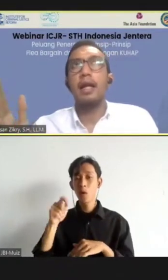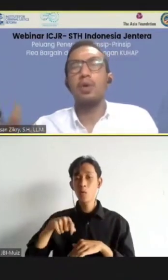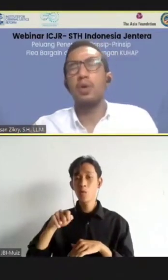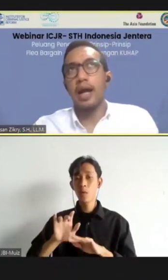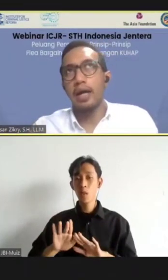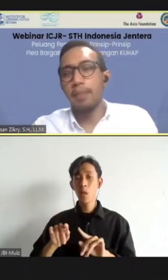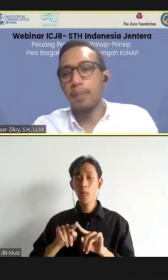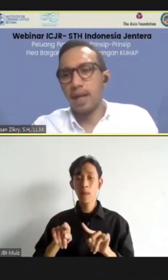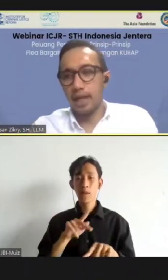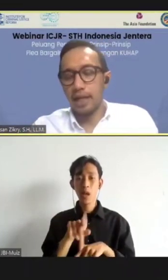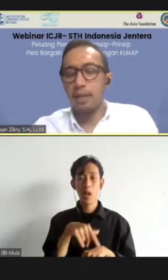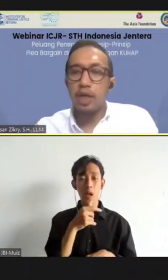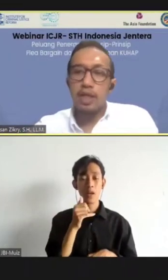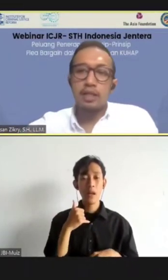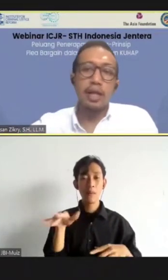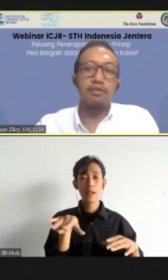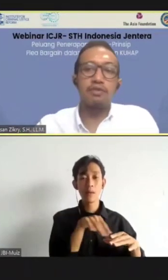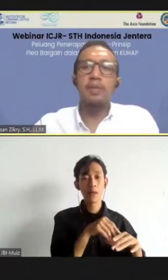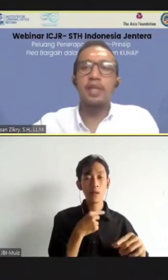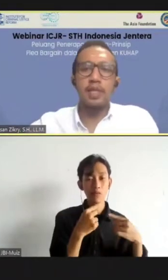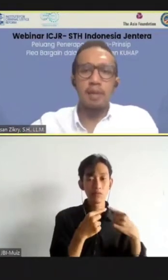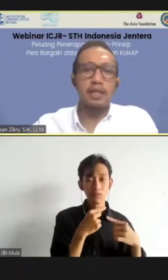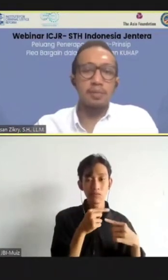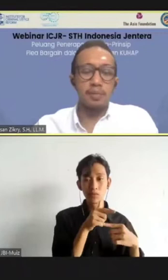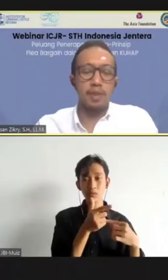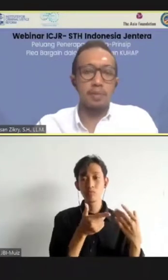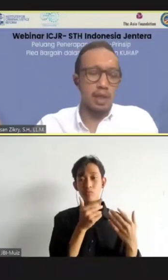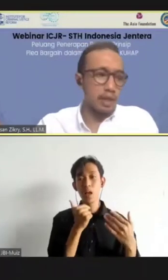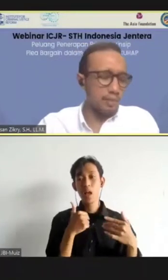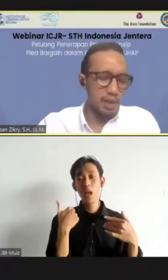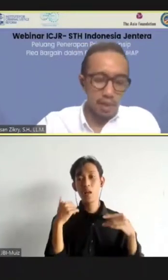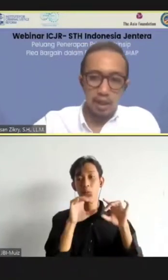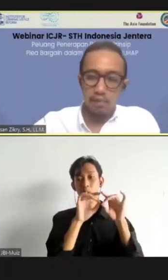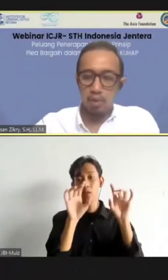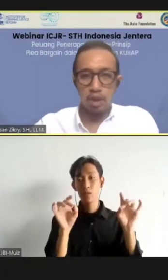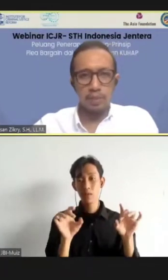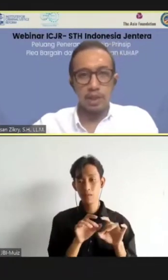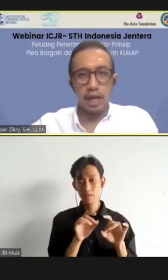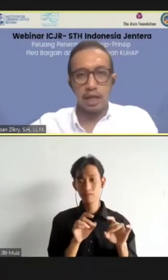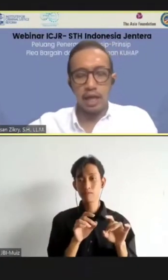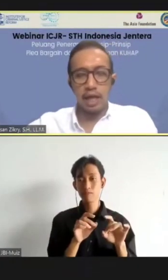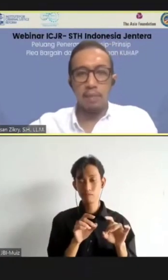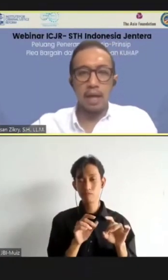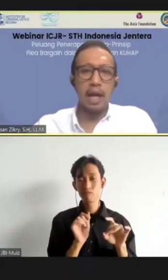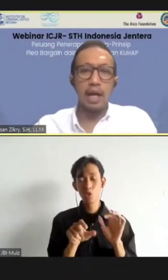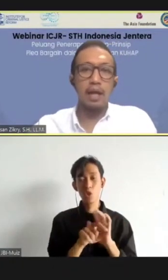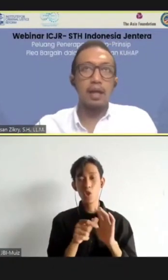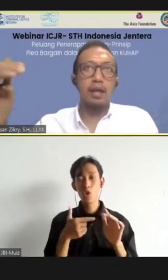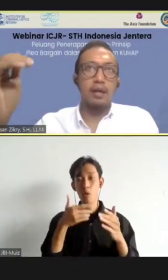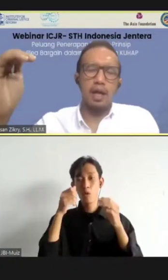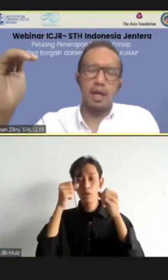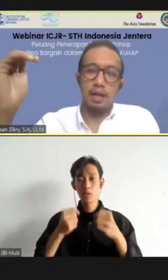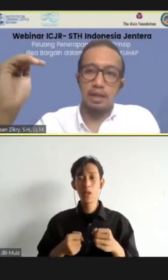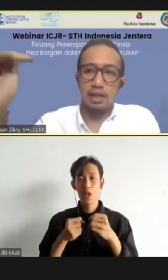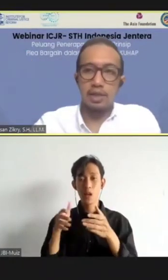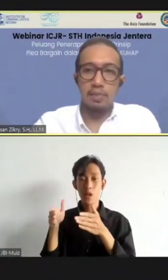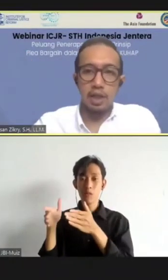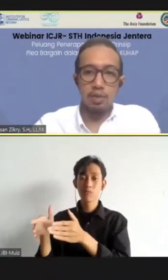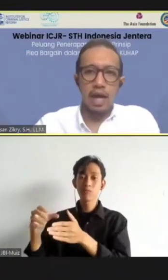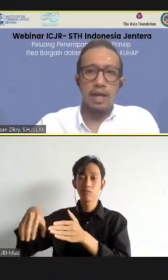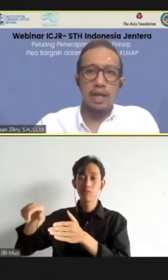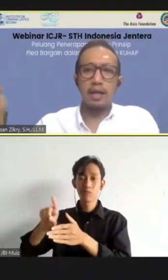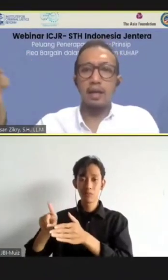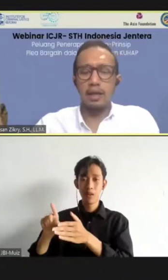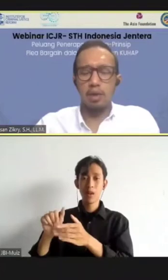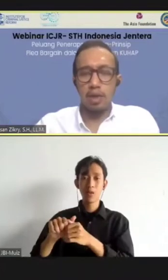Sedangkan kalau untuk yang ada plea bargainingnya, mungkin insentifnya bisa macam-macam. Seperti misalnya dia bisa milih mau dipenjara di daerah mana, charge-nya